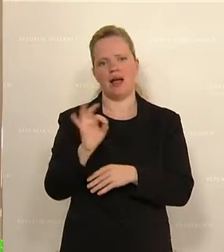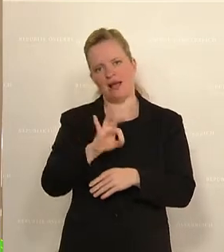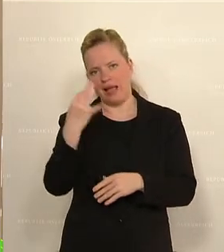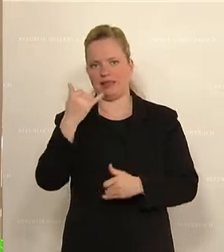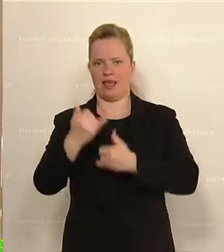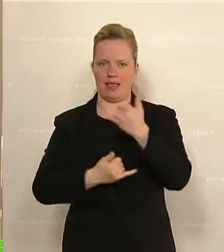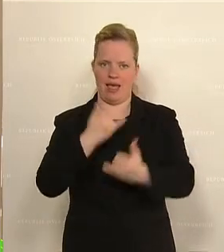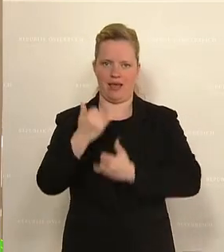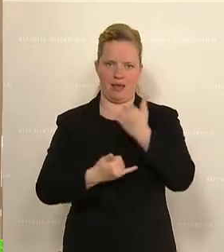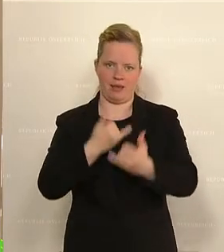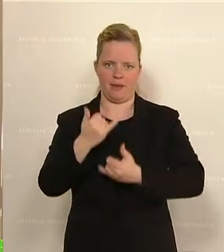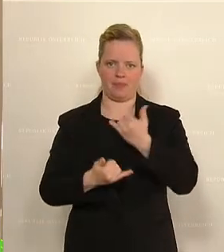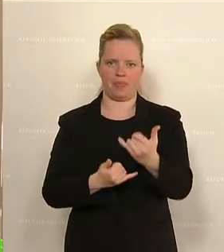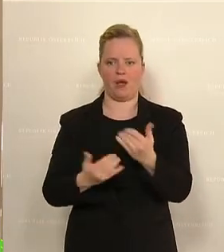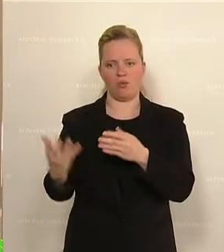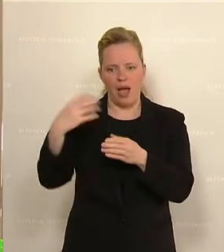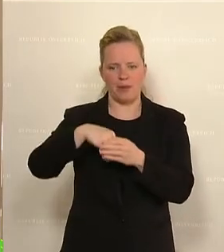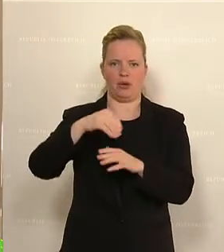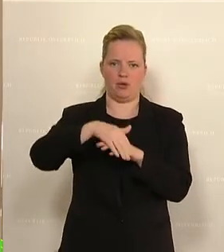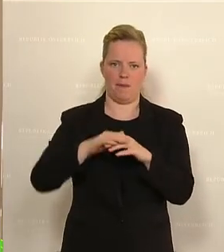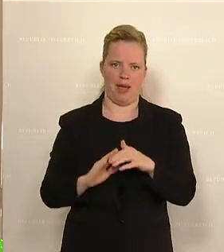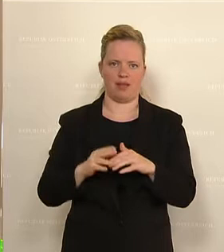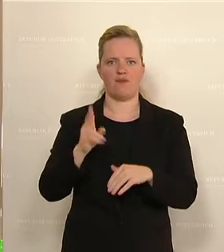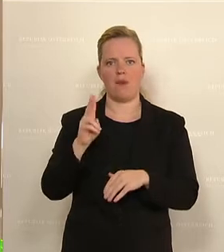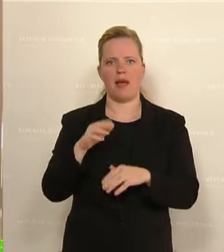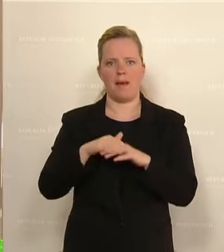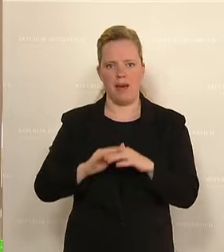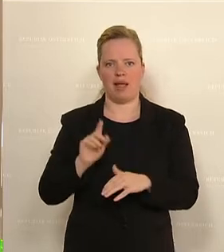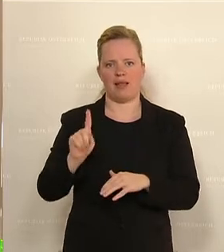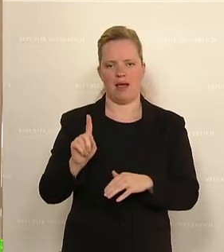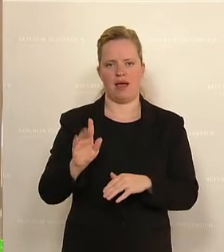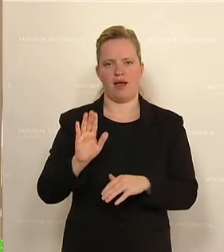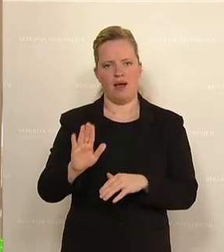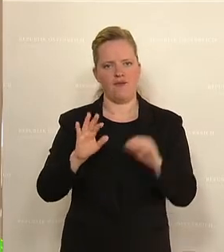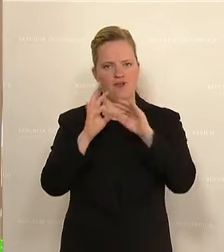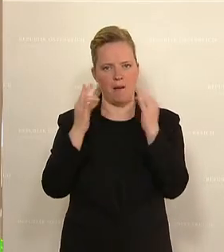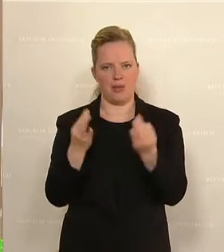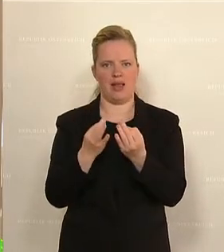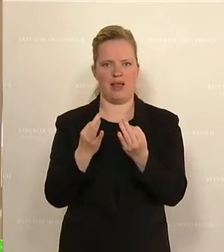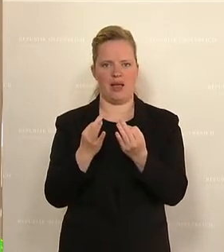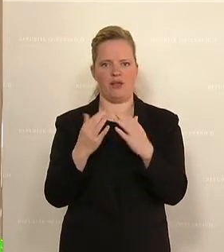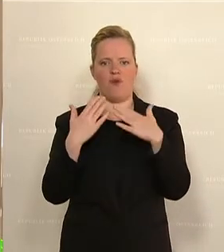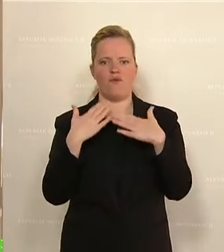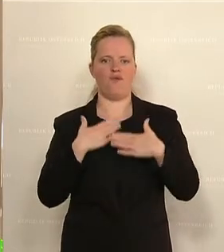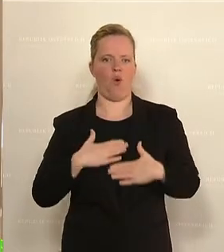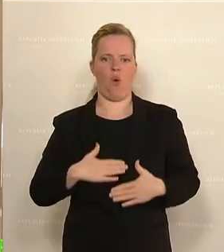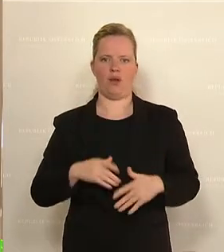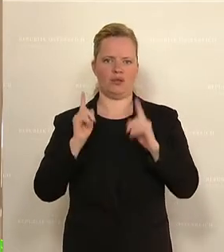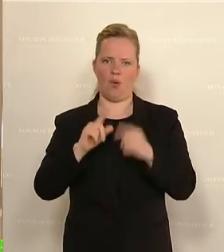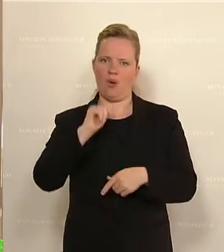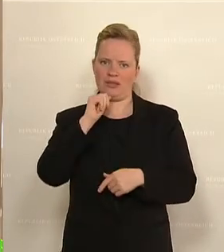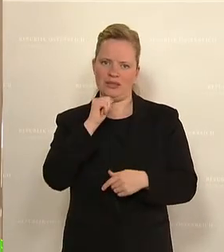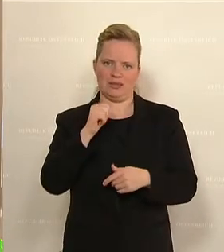unter Einbindung der Gemeinden, denn auf deren Rücken darf das Wohl der Familien nicht ausgetragen werden, geschätzte